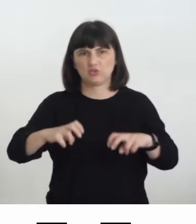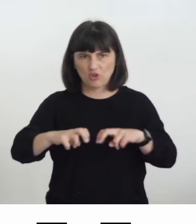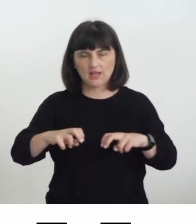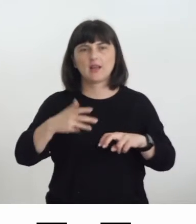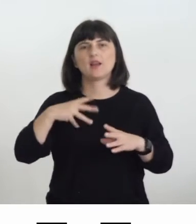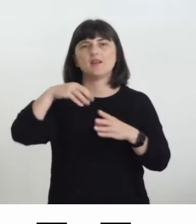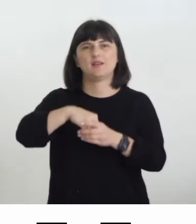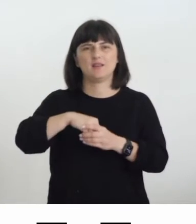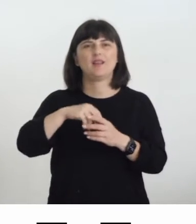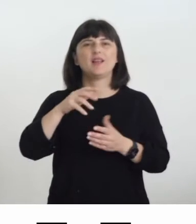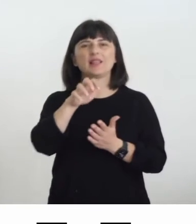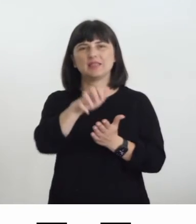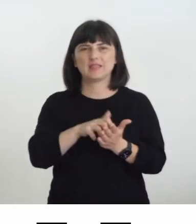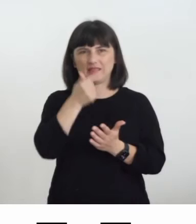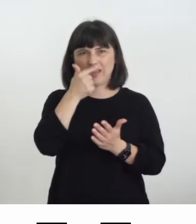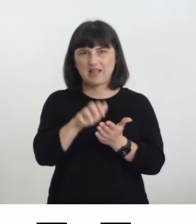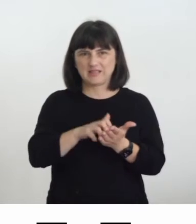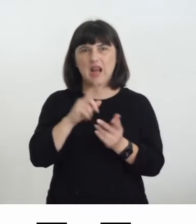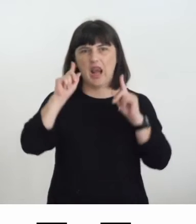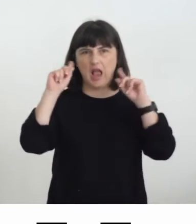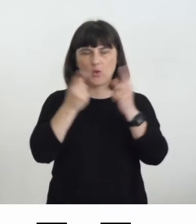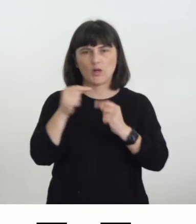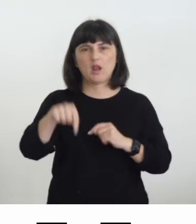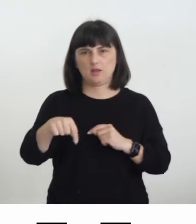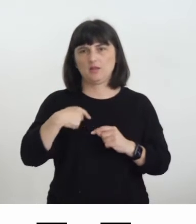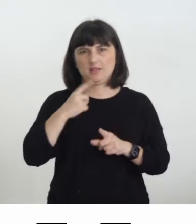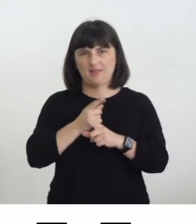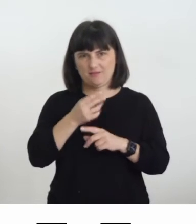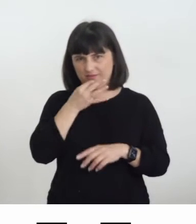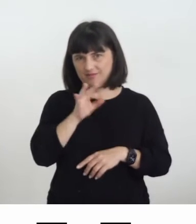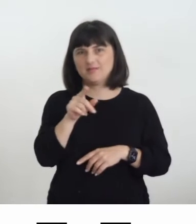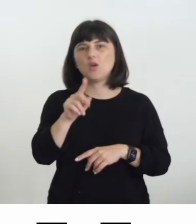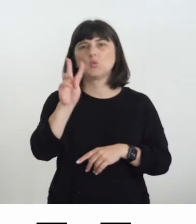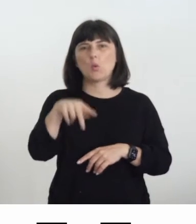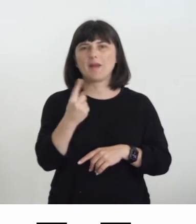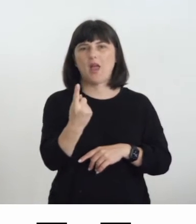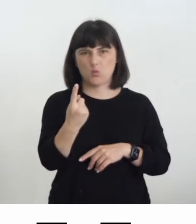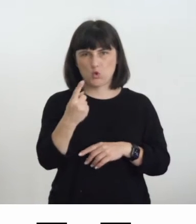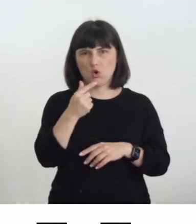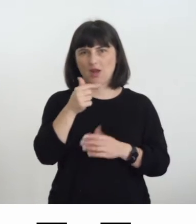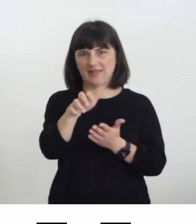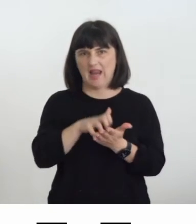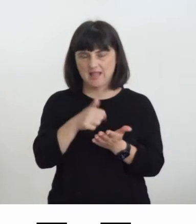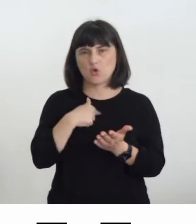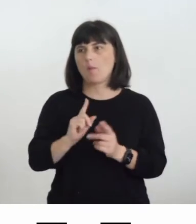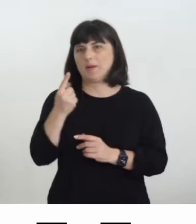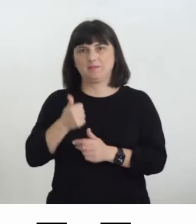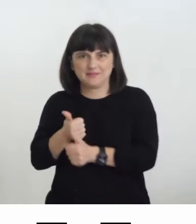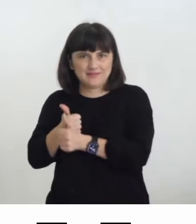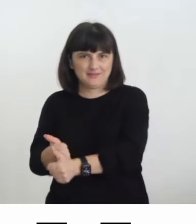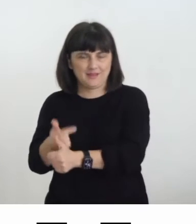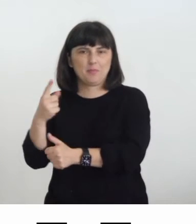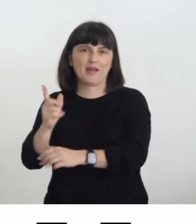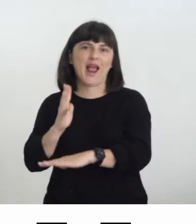questa che è ormai del 2001 perché è stata la prima tesi che ho seguito sul tema dell